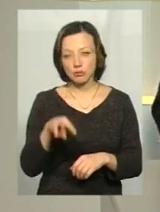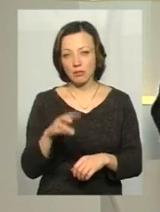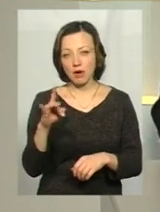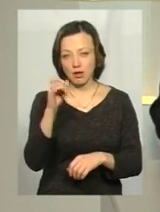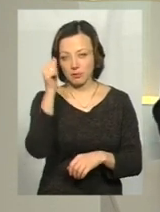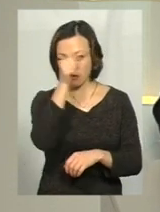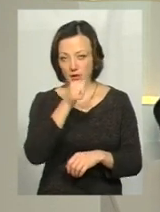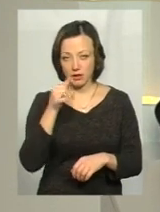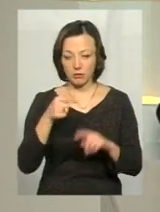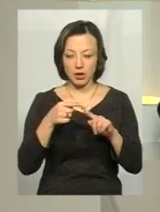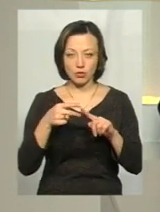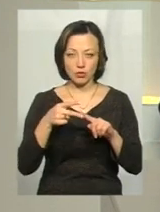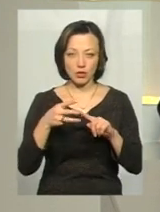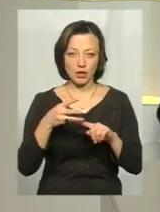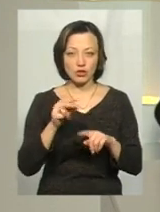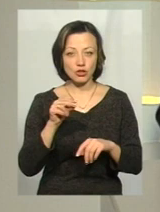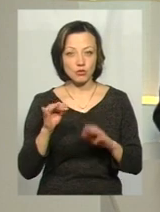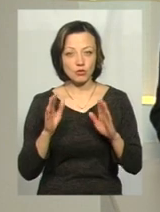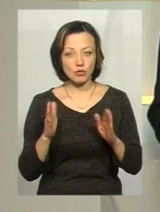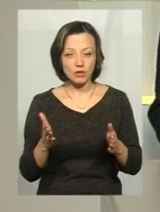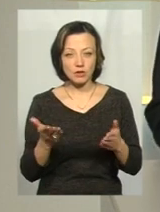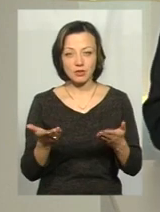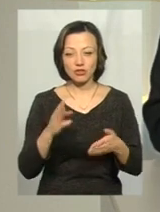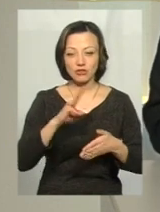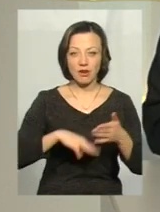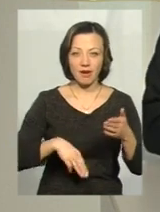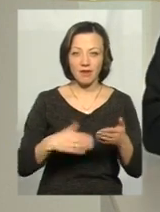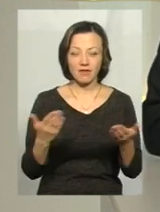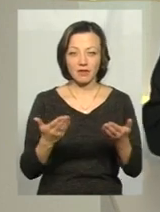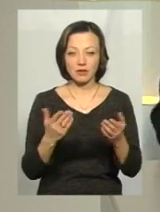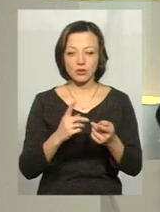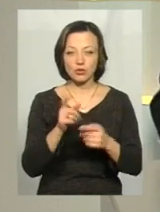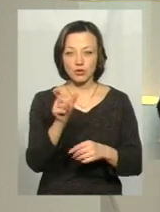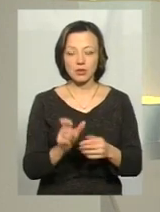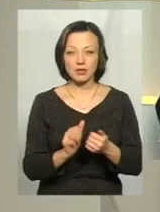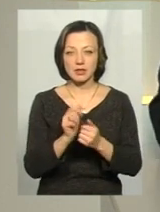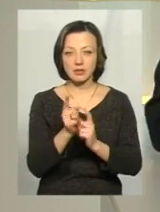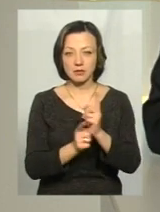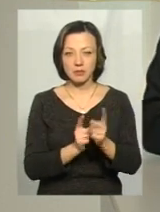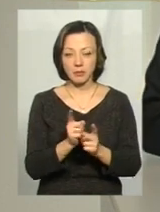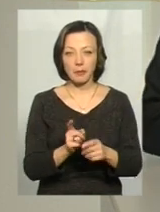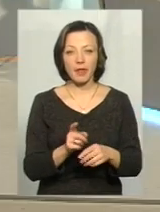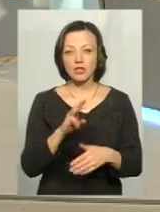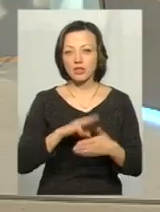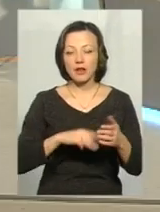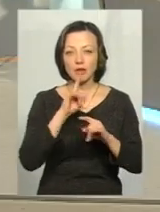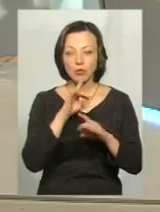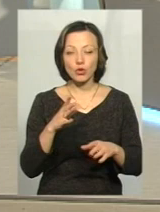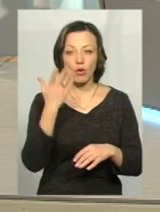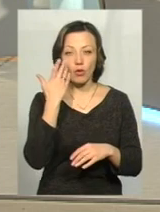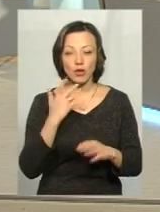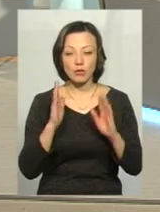третій. Чи будуть якісь, я не знаю, штрафні санкції за те, що людина там біграє, відвіка ряду? буде, але коли буде